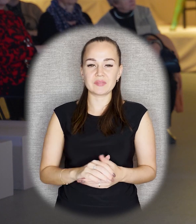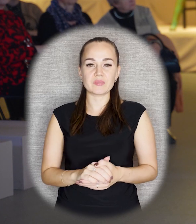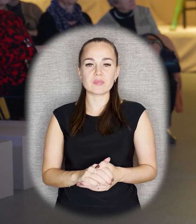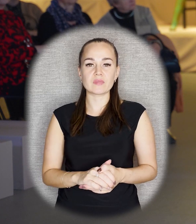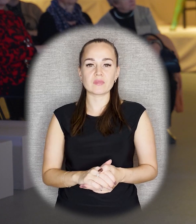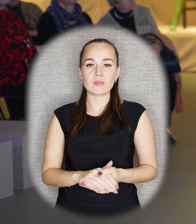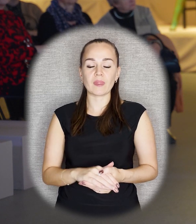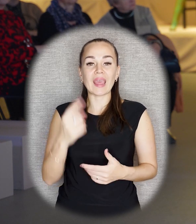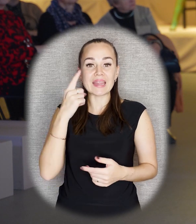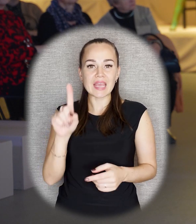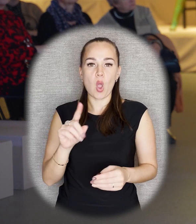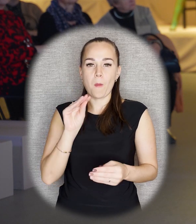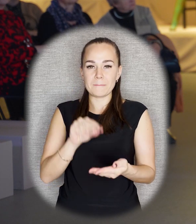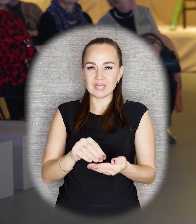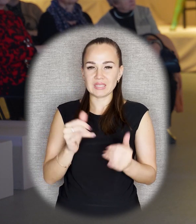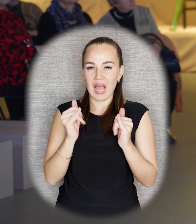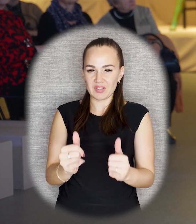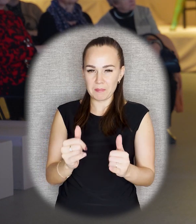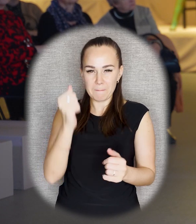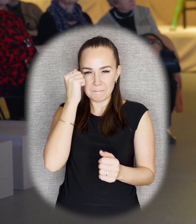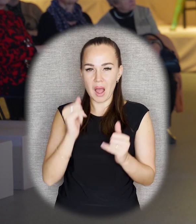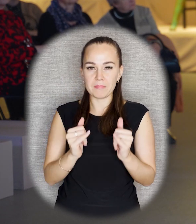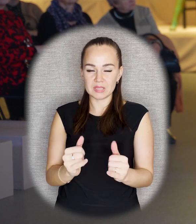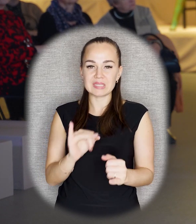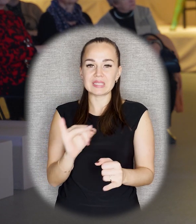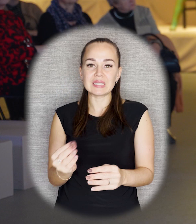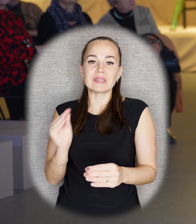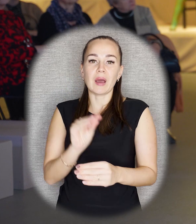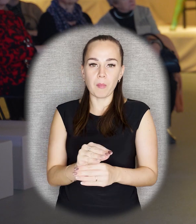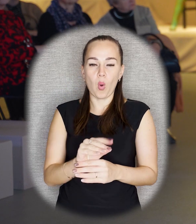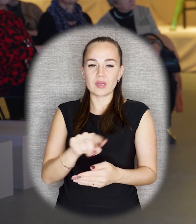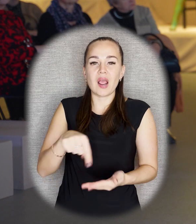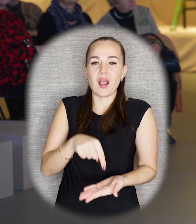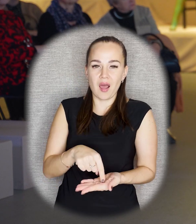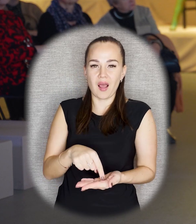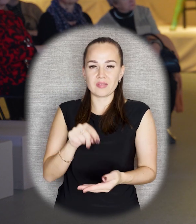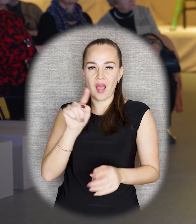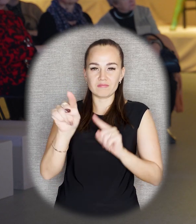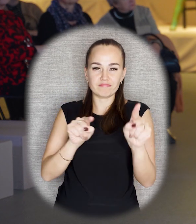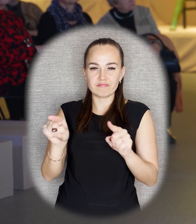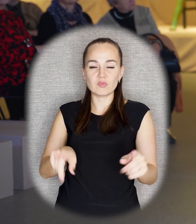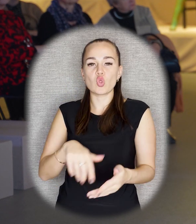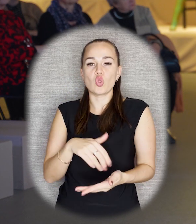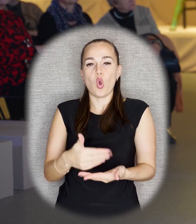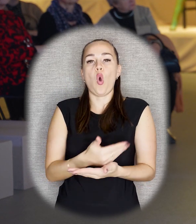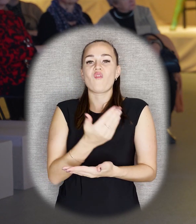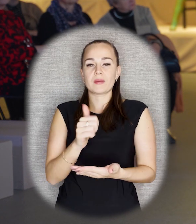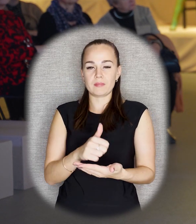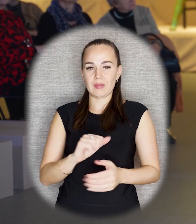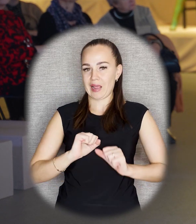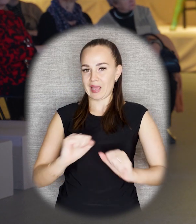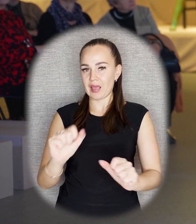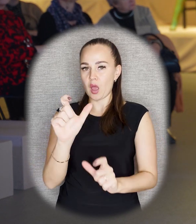эту идею поставить памятники, заполнить города памятниками новым героям, можно сказать,